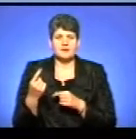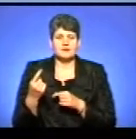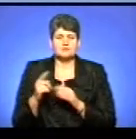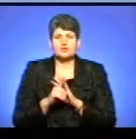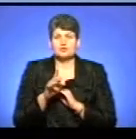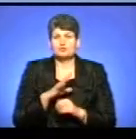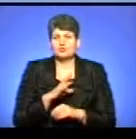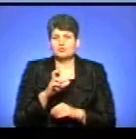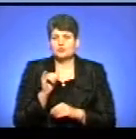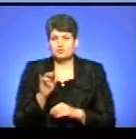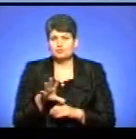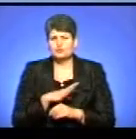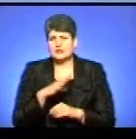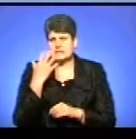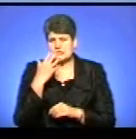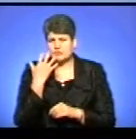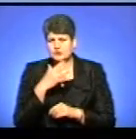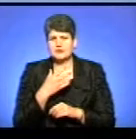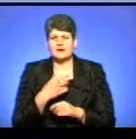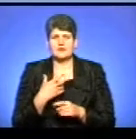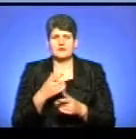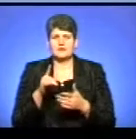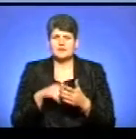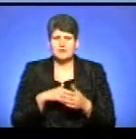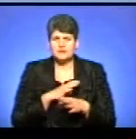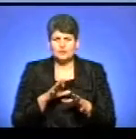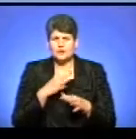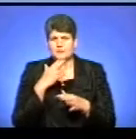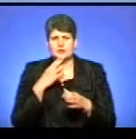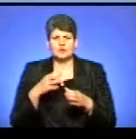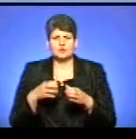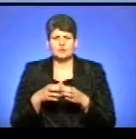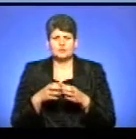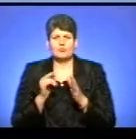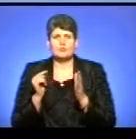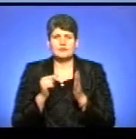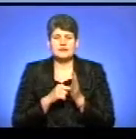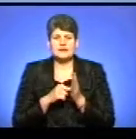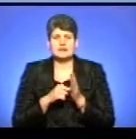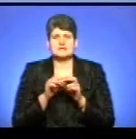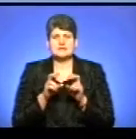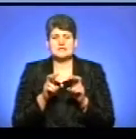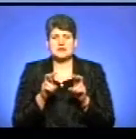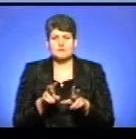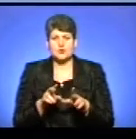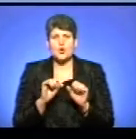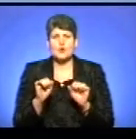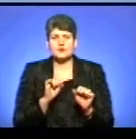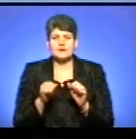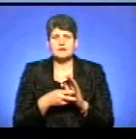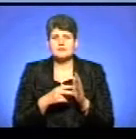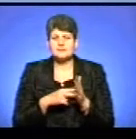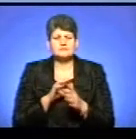була сліпота, була невпевненість, багато волонтерських груп попадало в засідки, координації дій взагалі не було,